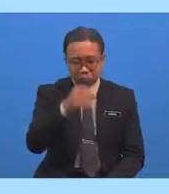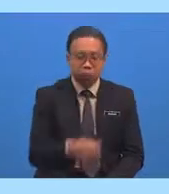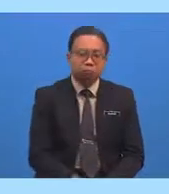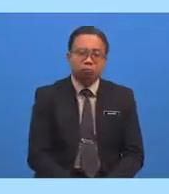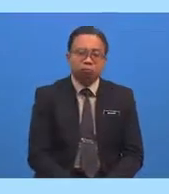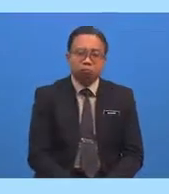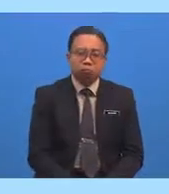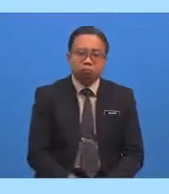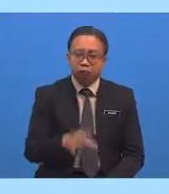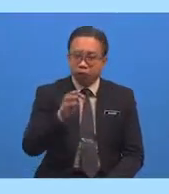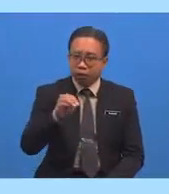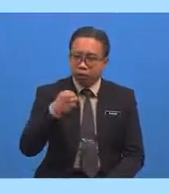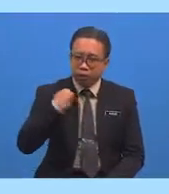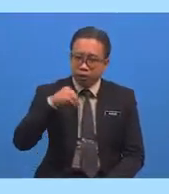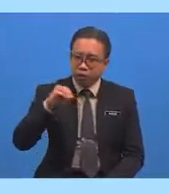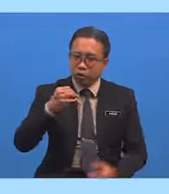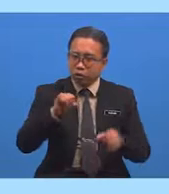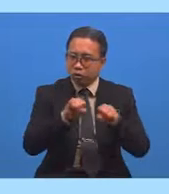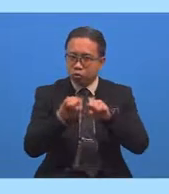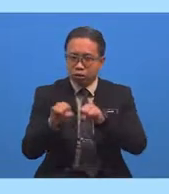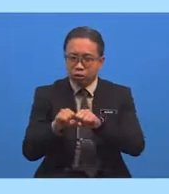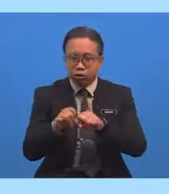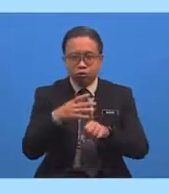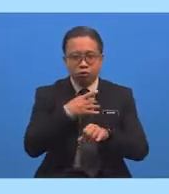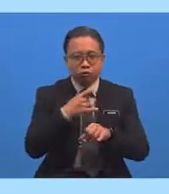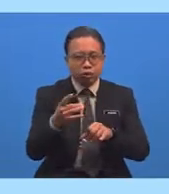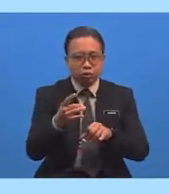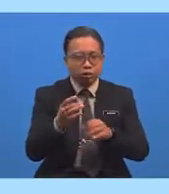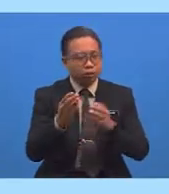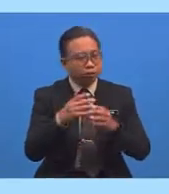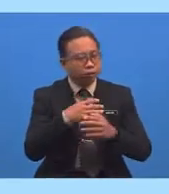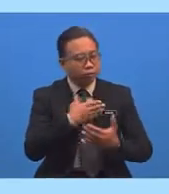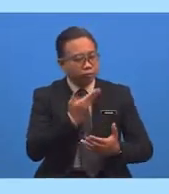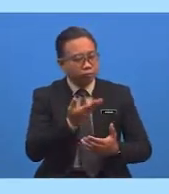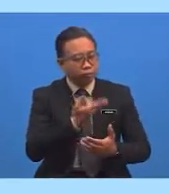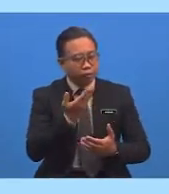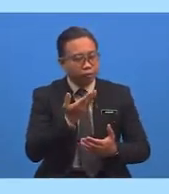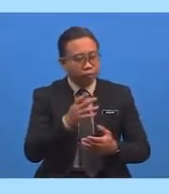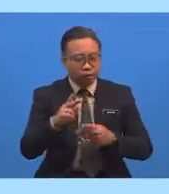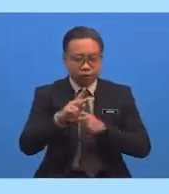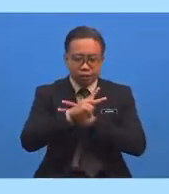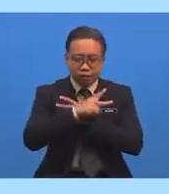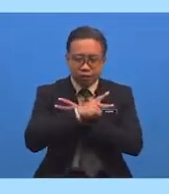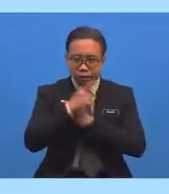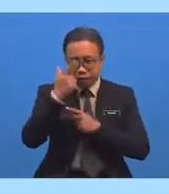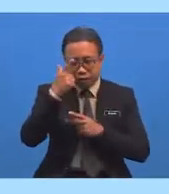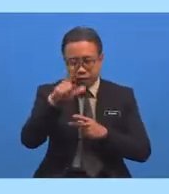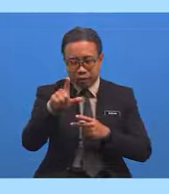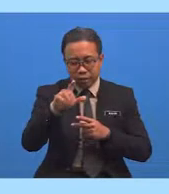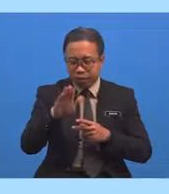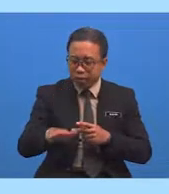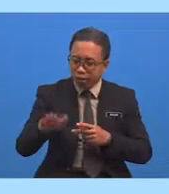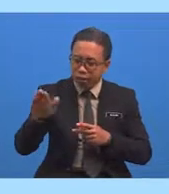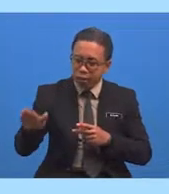Mereka juga Akan suka Akan gembira Akan kasih melihat Anak